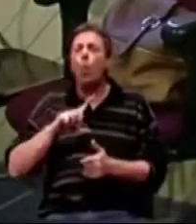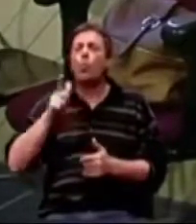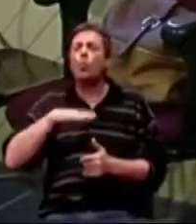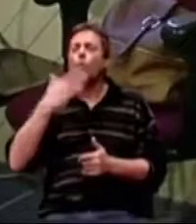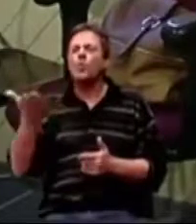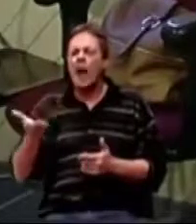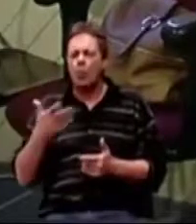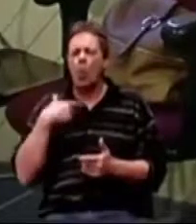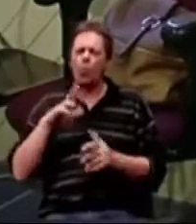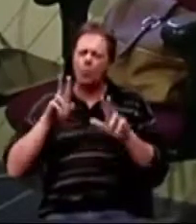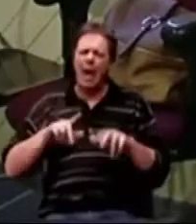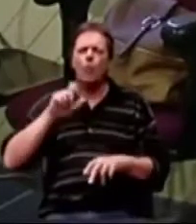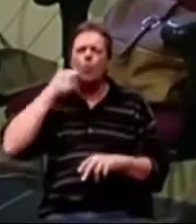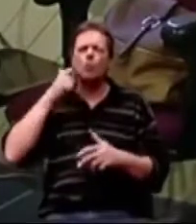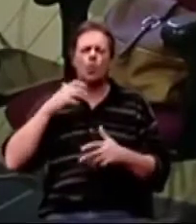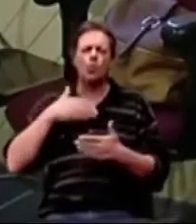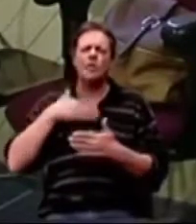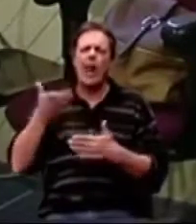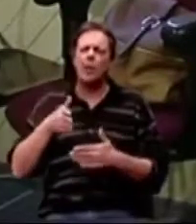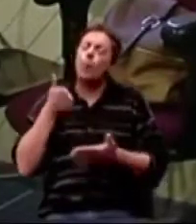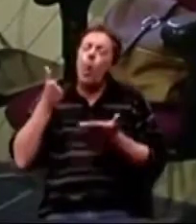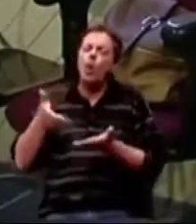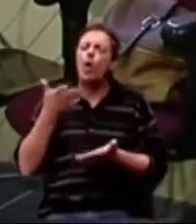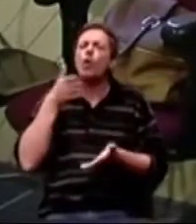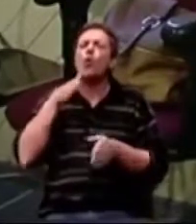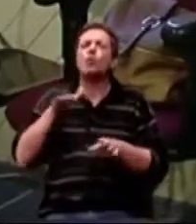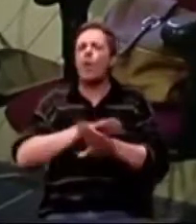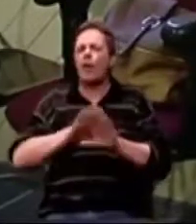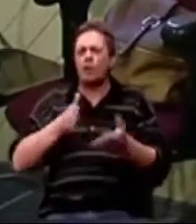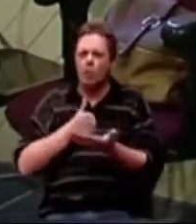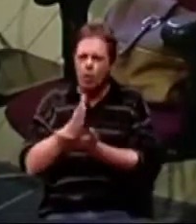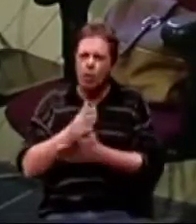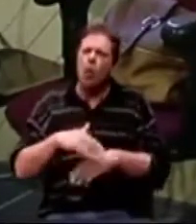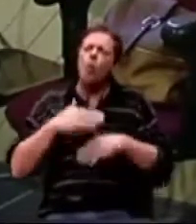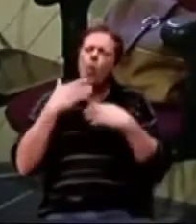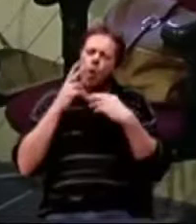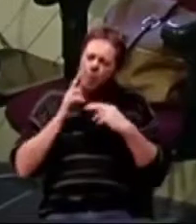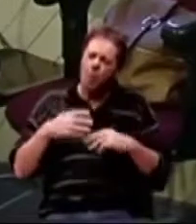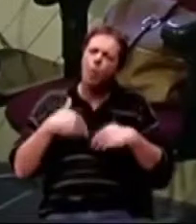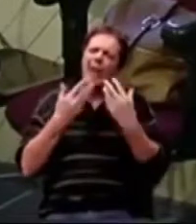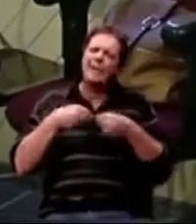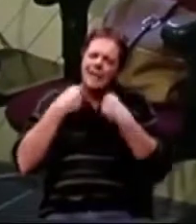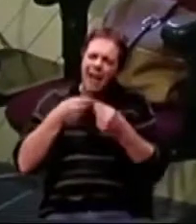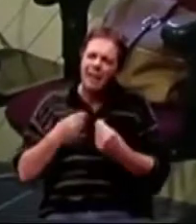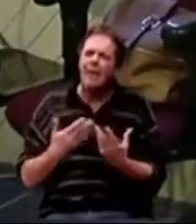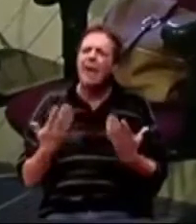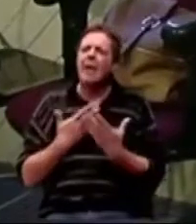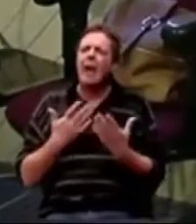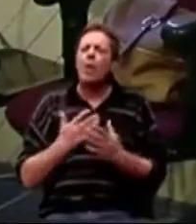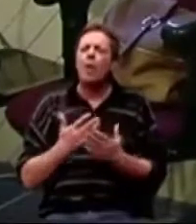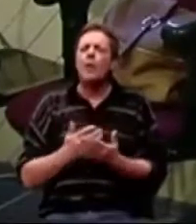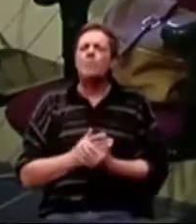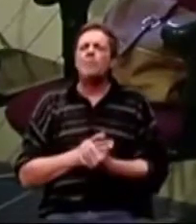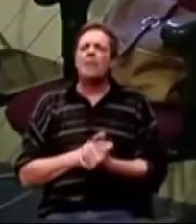stranu, onu ljudsku stranu, to je stranu onih koji su to prošli i koji mogu dati savjet kako da što,